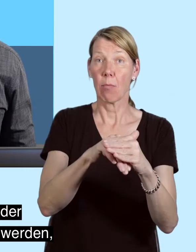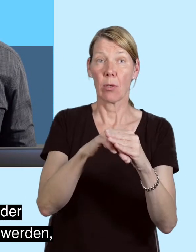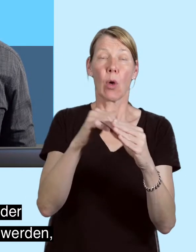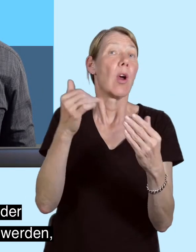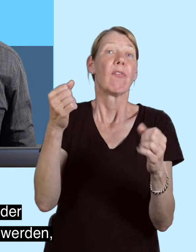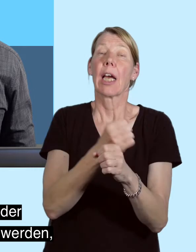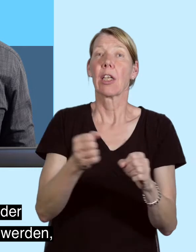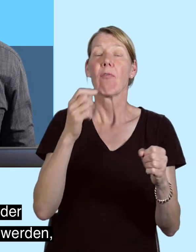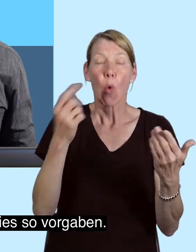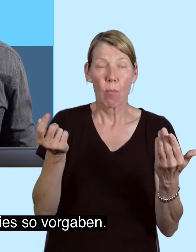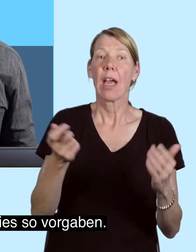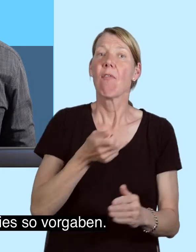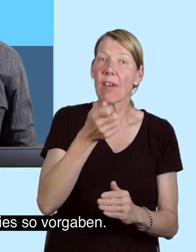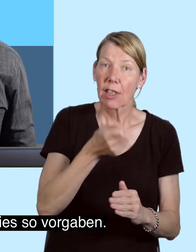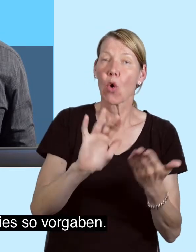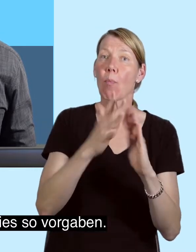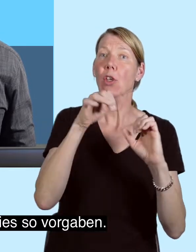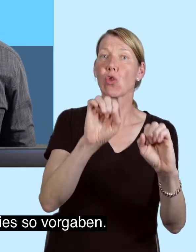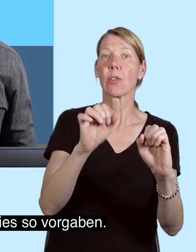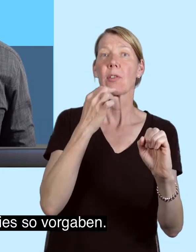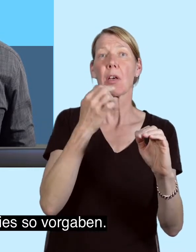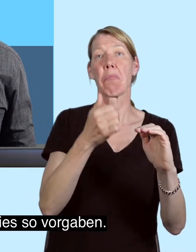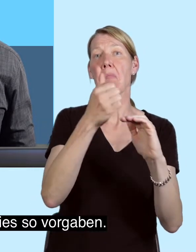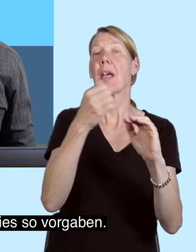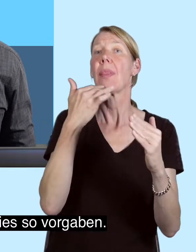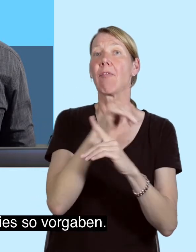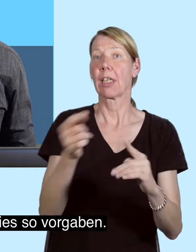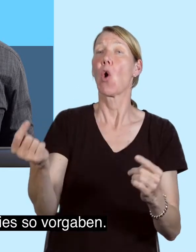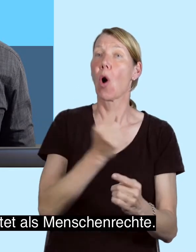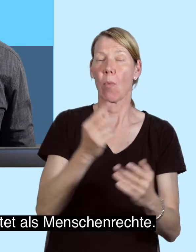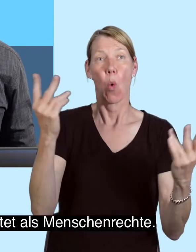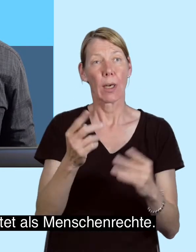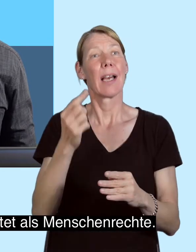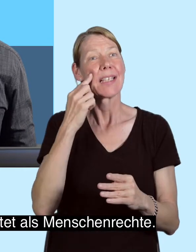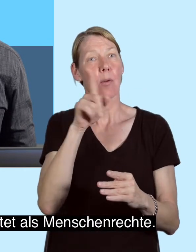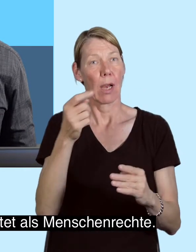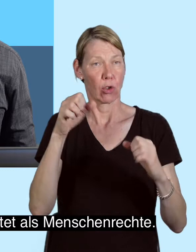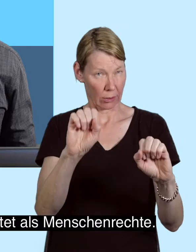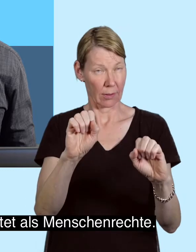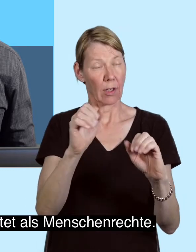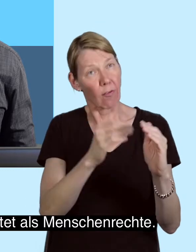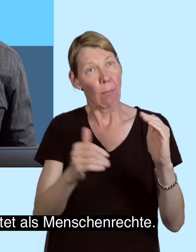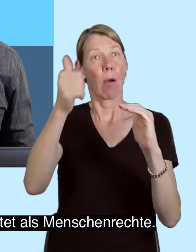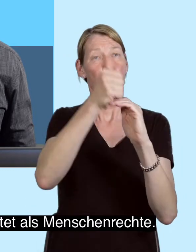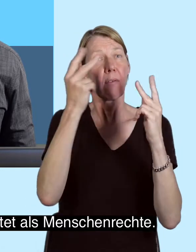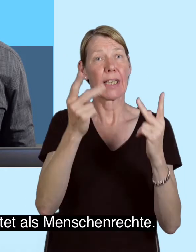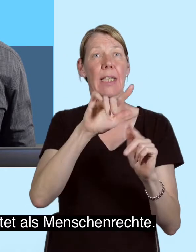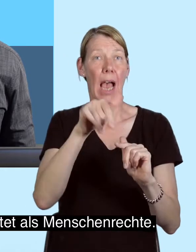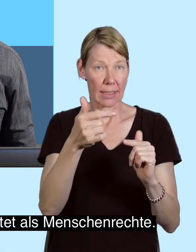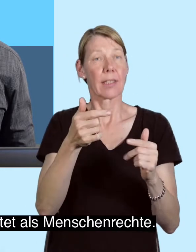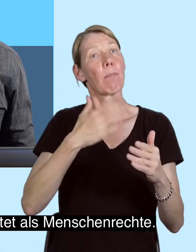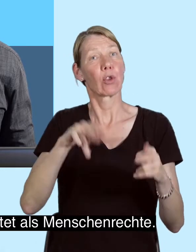Veranstaltungen ausgeschlossen werden, bei der Brandschutz- oder Versicherungsbestimmung dies zuvor gaben. Denkmalschutz und andere Regelungen wurden höher